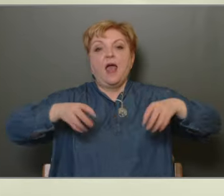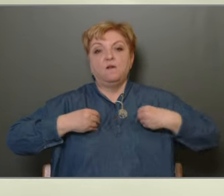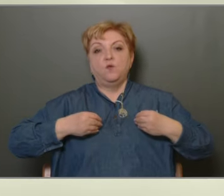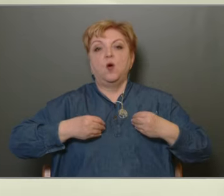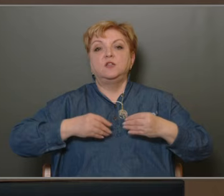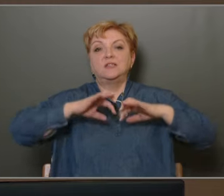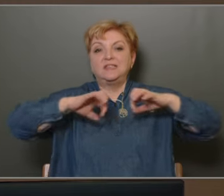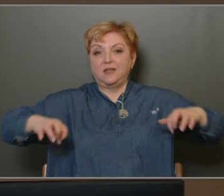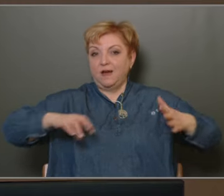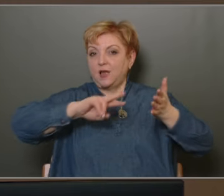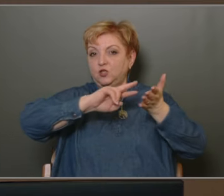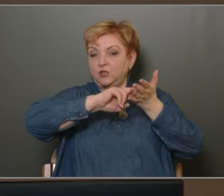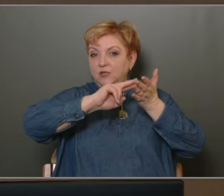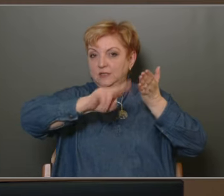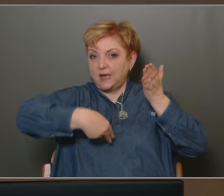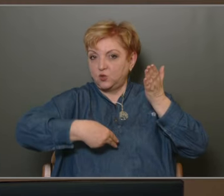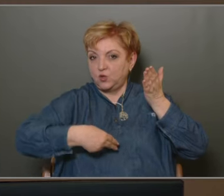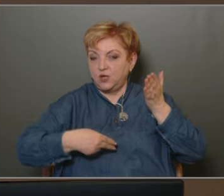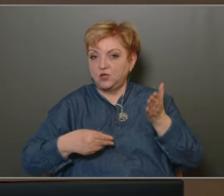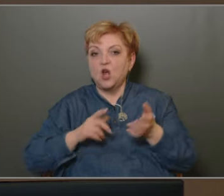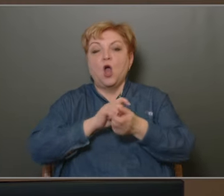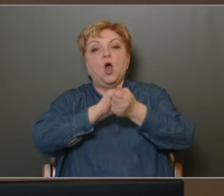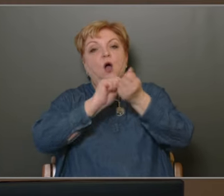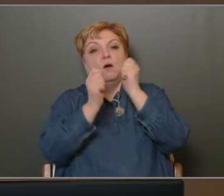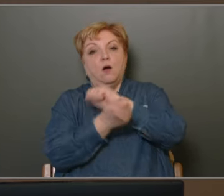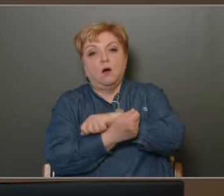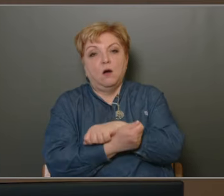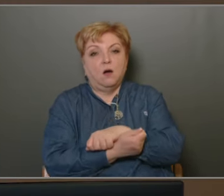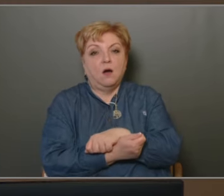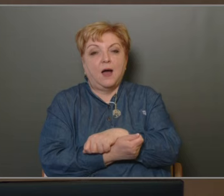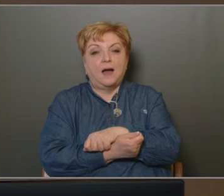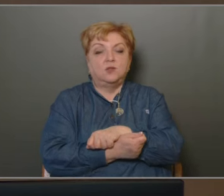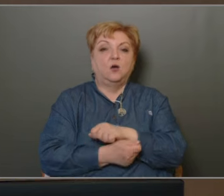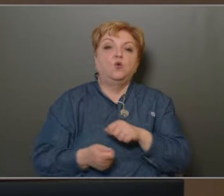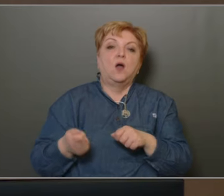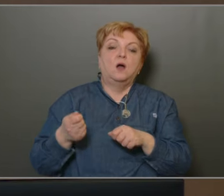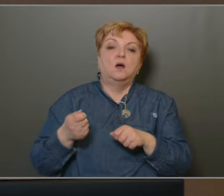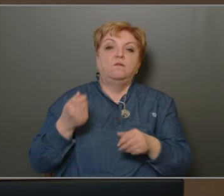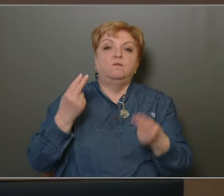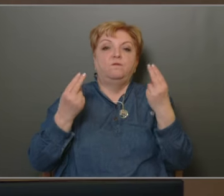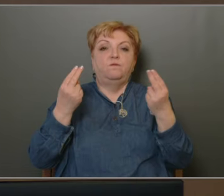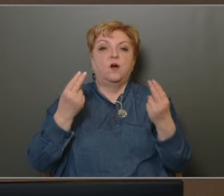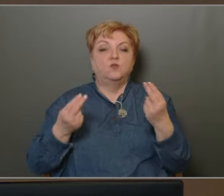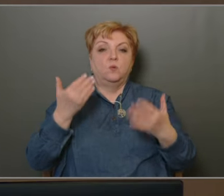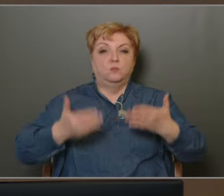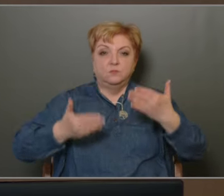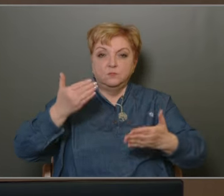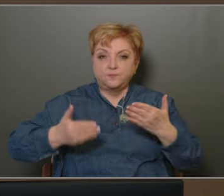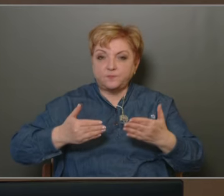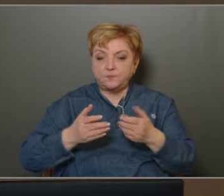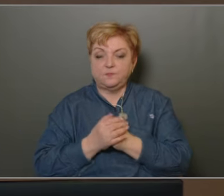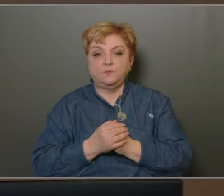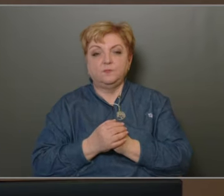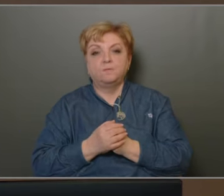szétvállási szerződést, elfogadja az átalakuló társaság átalakulási záró vagyonmérlek tervezet és a vagyonleltár tervezetét,